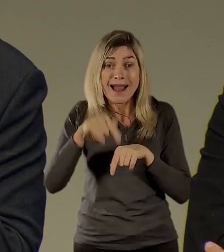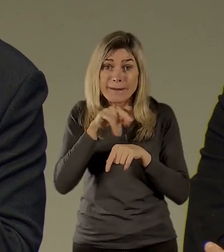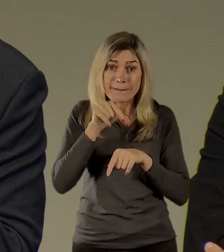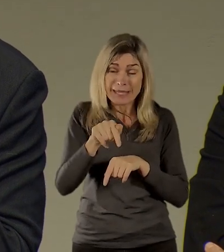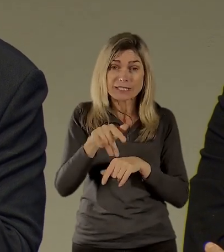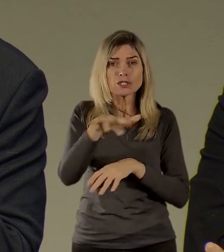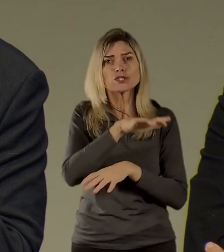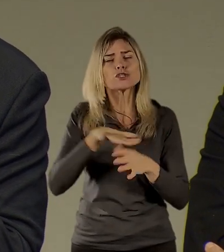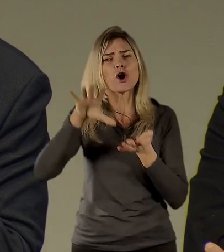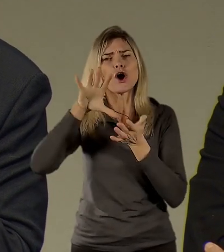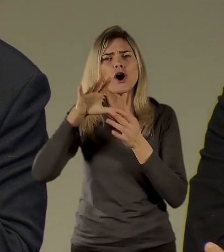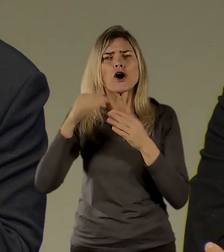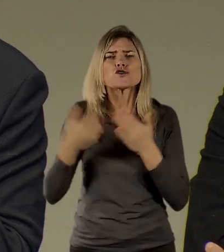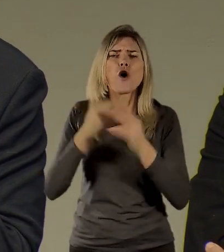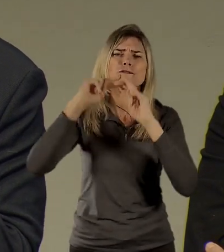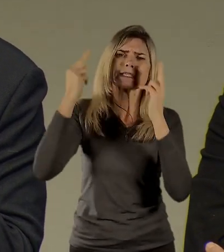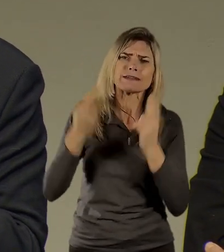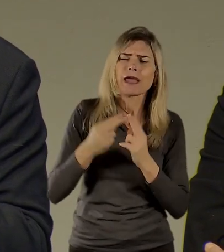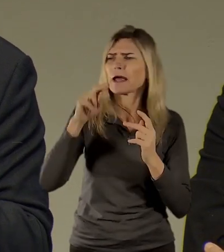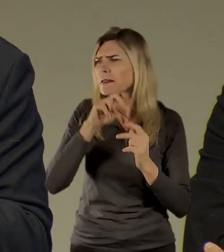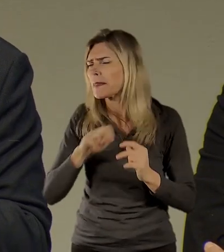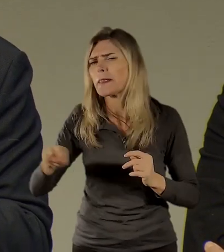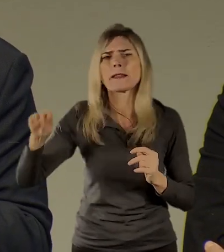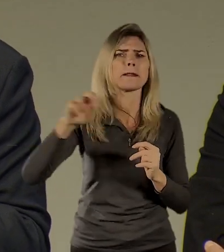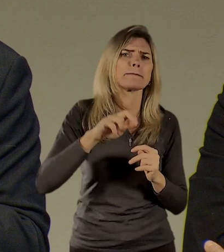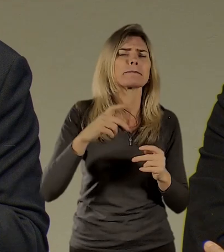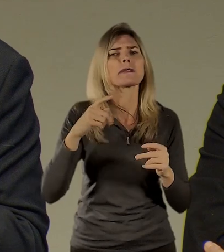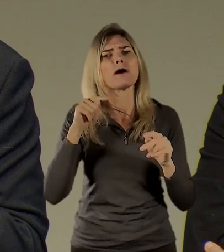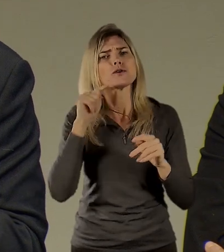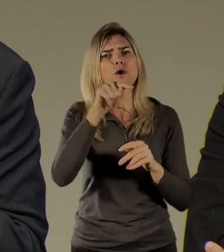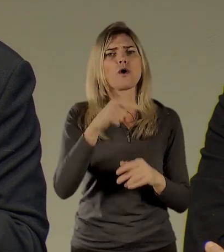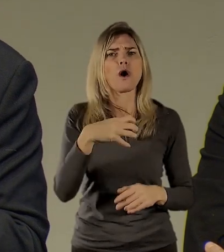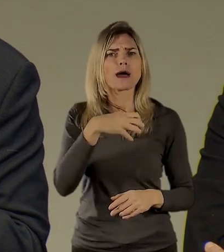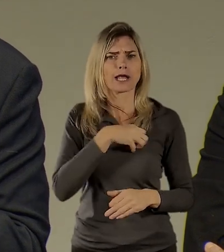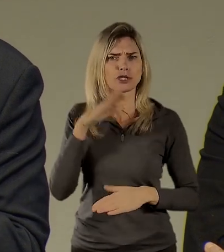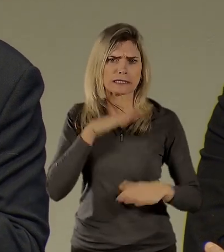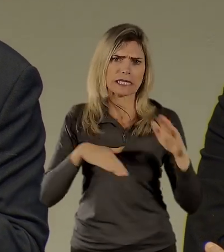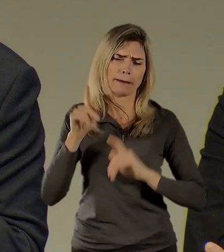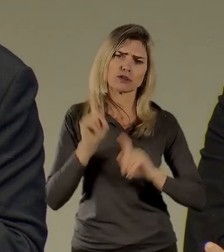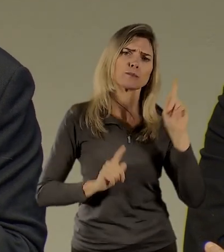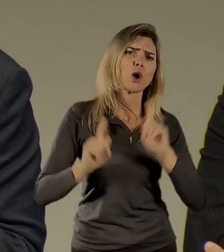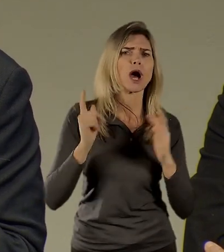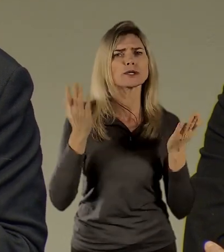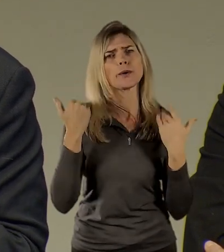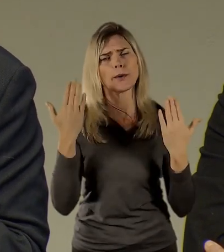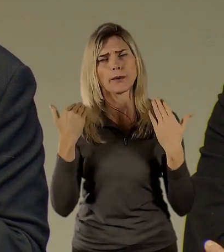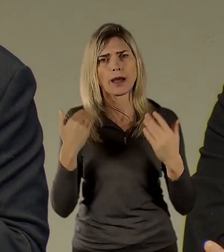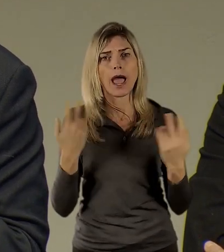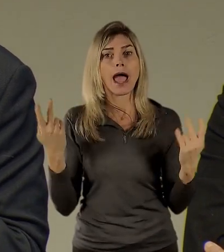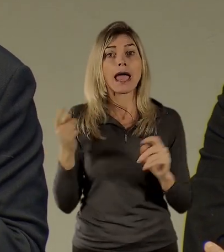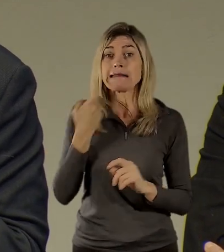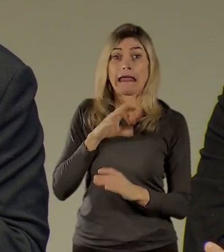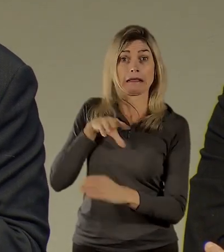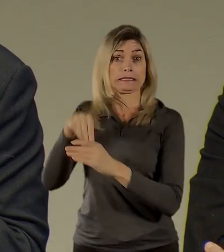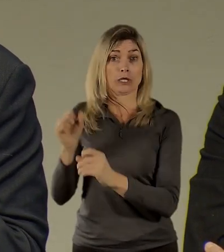projít prostě nový svět a dojít na Hračanské náměstí. Je to opravdu časlo Možná se i vyhnout turistům právě. A